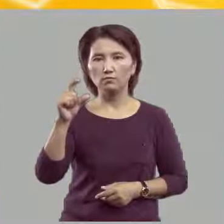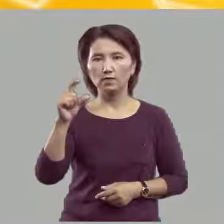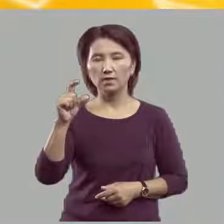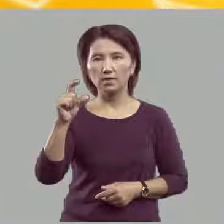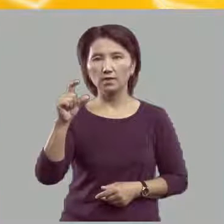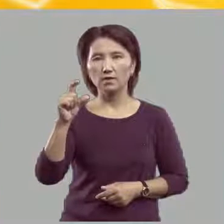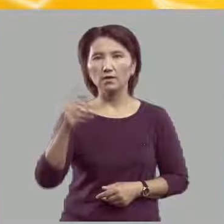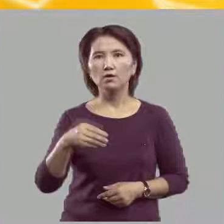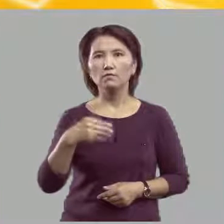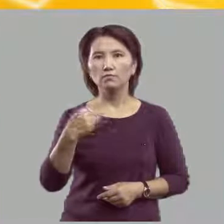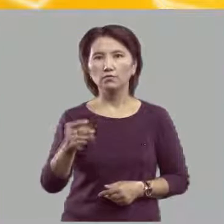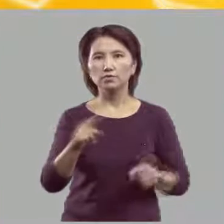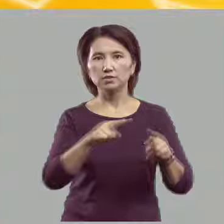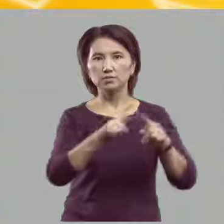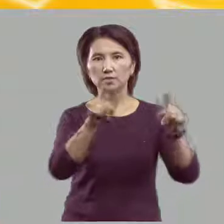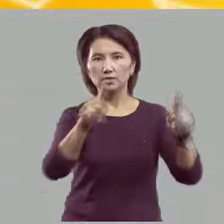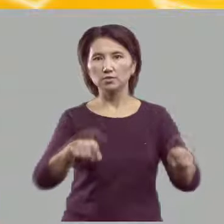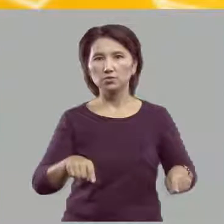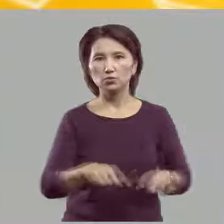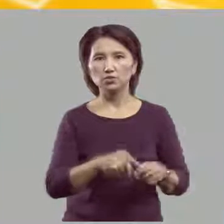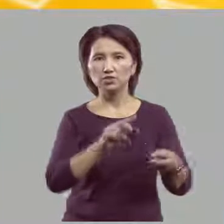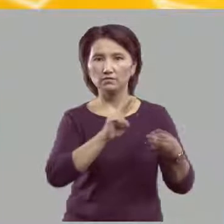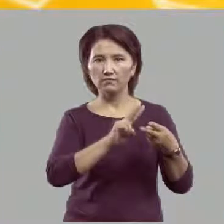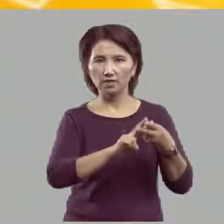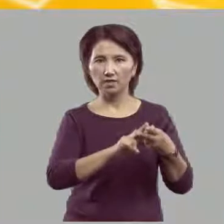листочек в клеточку.